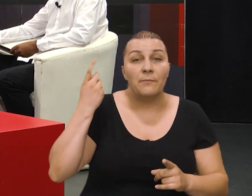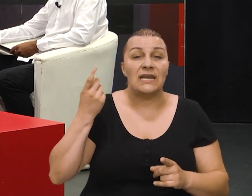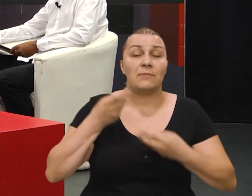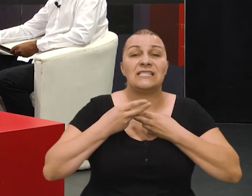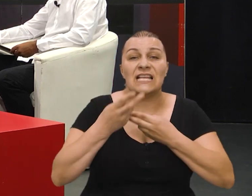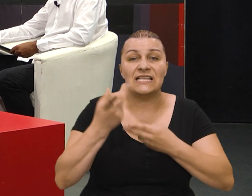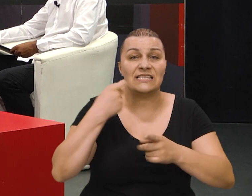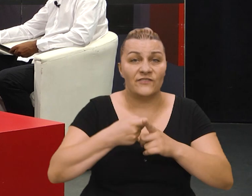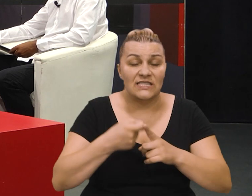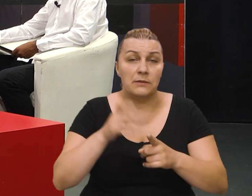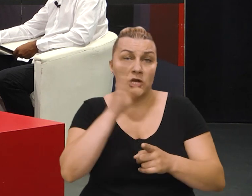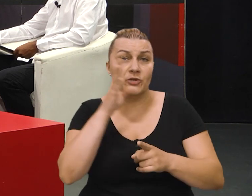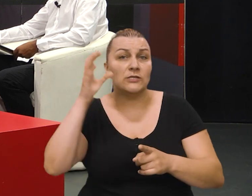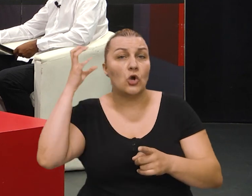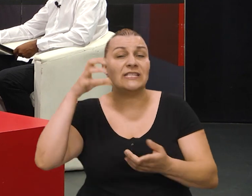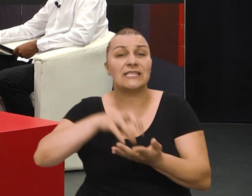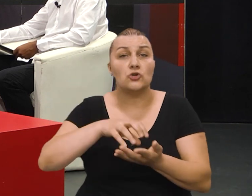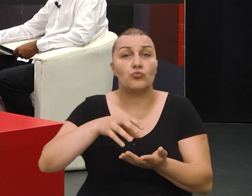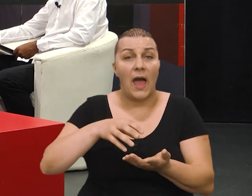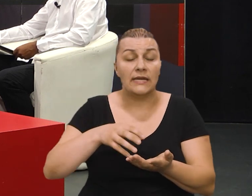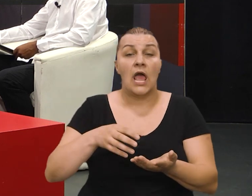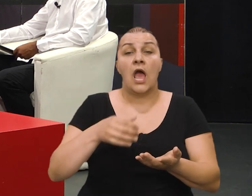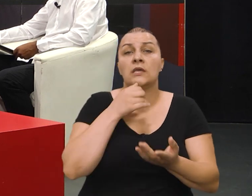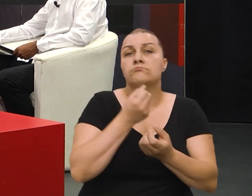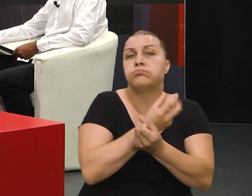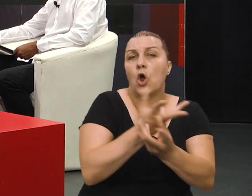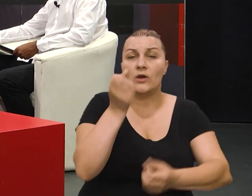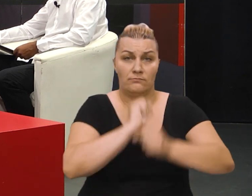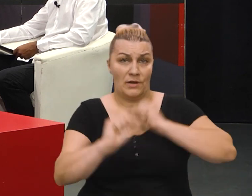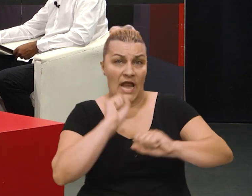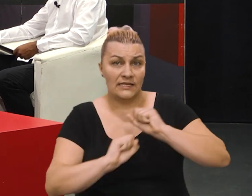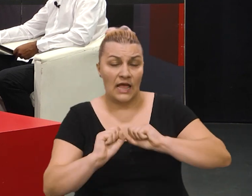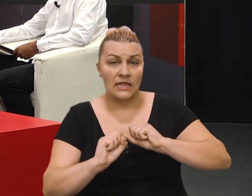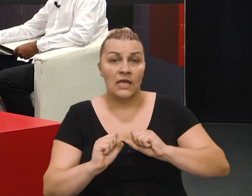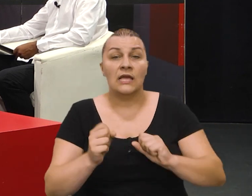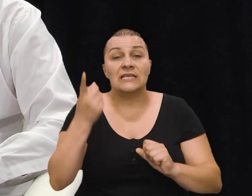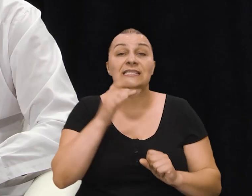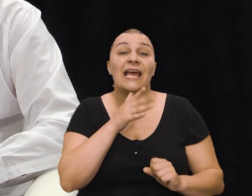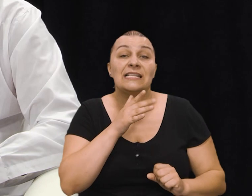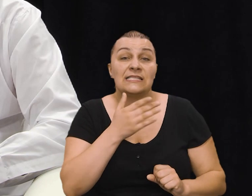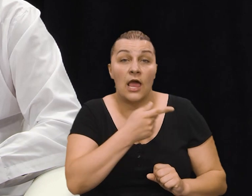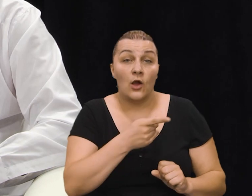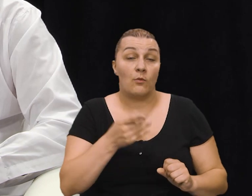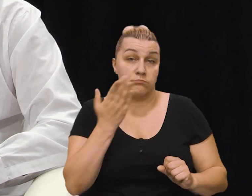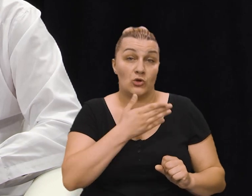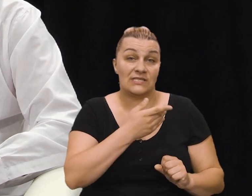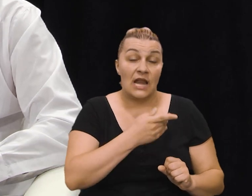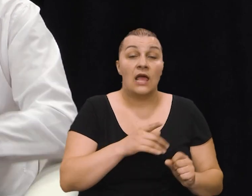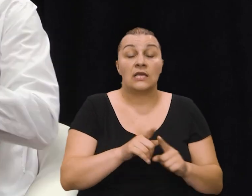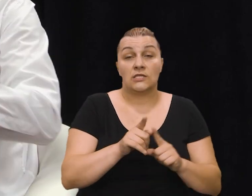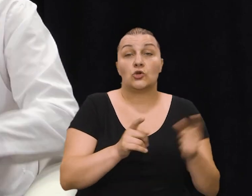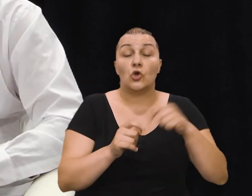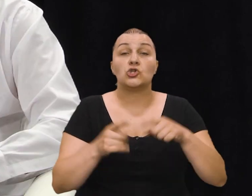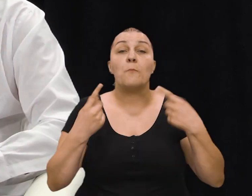Knina, Šimenjsko-Kninske županije, ali u prvom redu brojni branitelji. Čak iz Herceg Bosne je